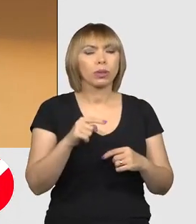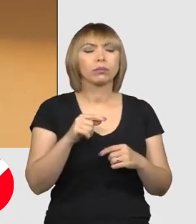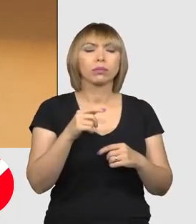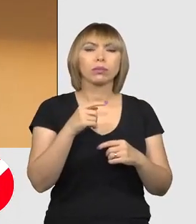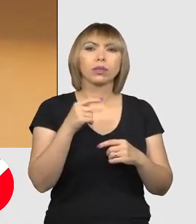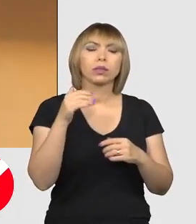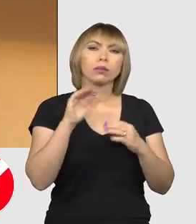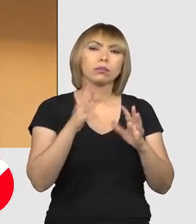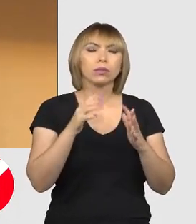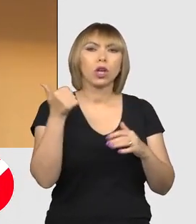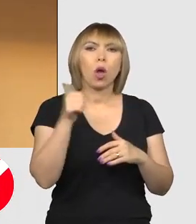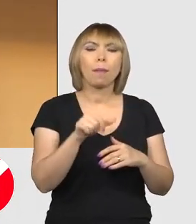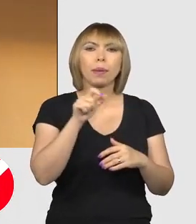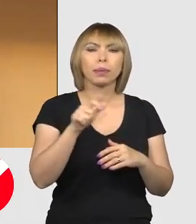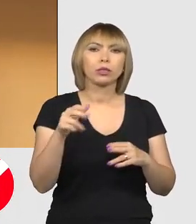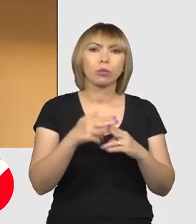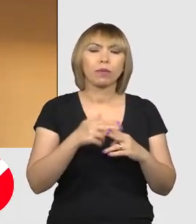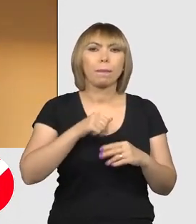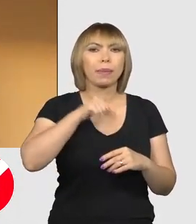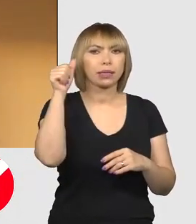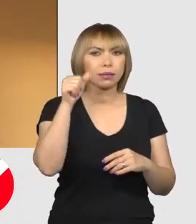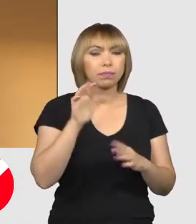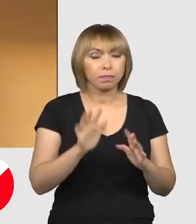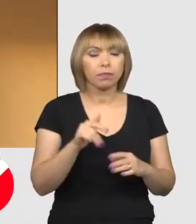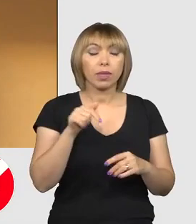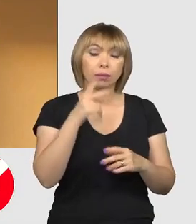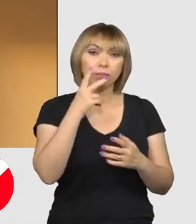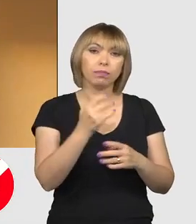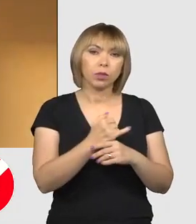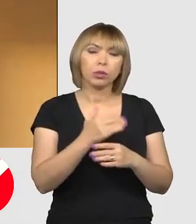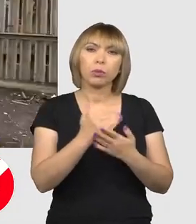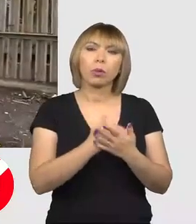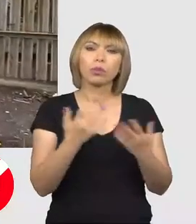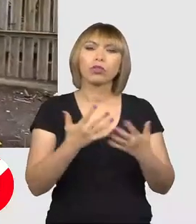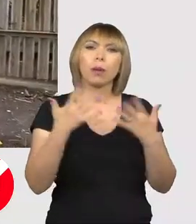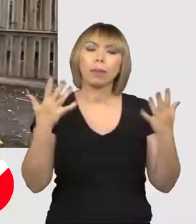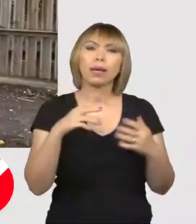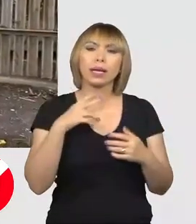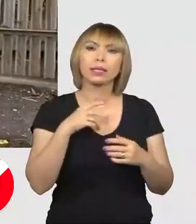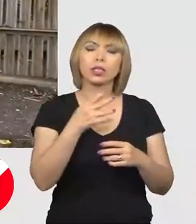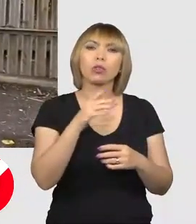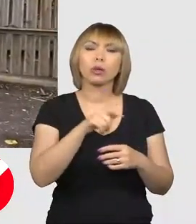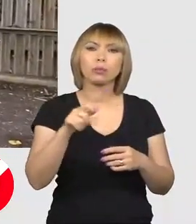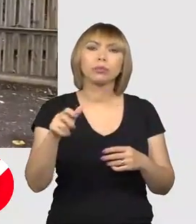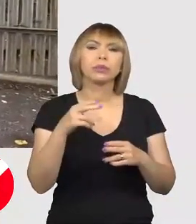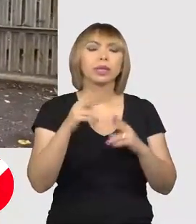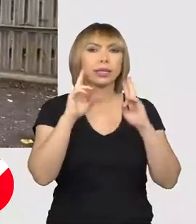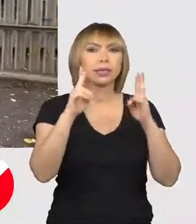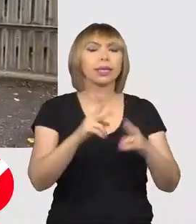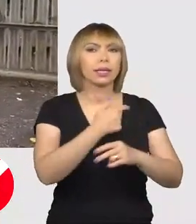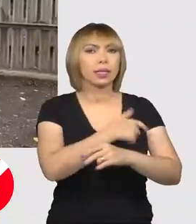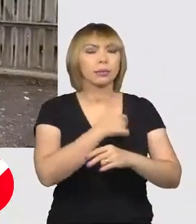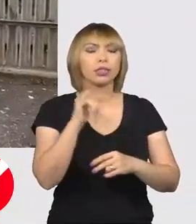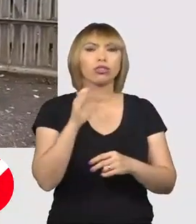tel de 1000 de cazuri pe zi. În acest context, problema cea mai mare o reprezintă numărul de internări în spitale și mai ales a